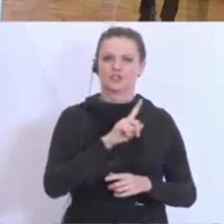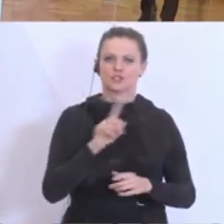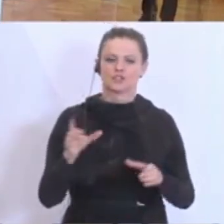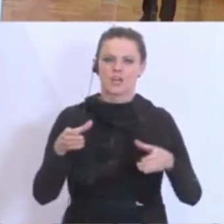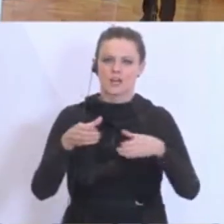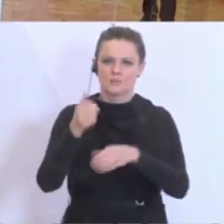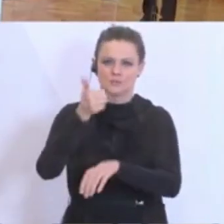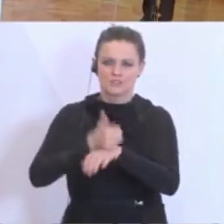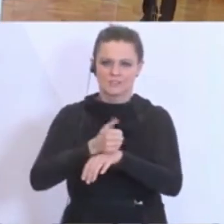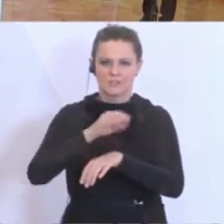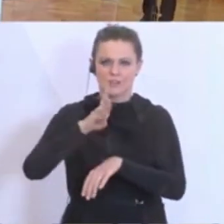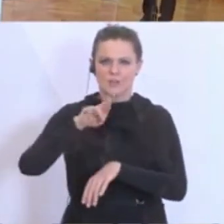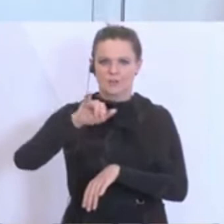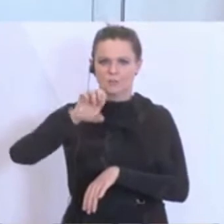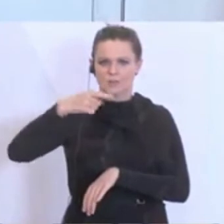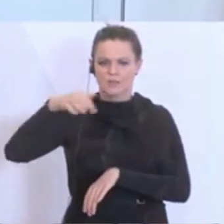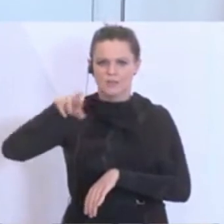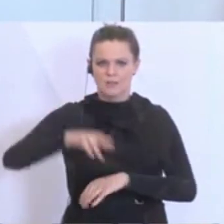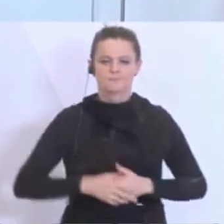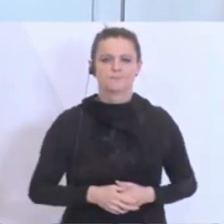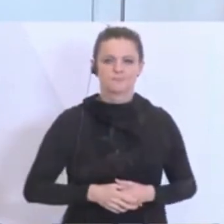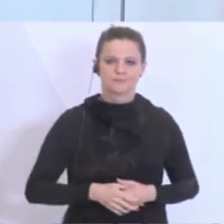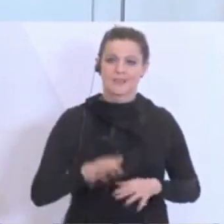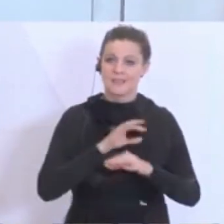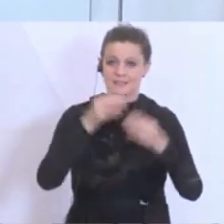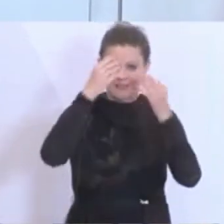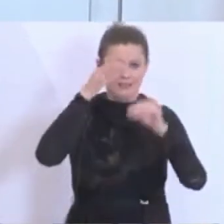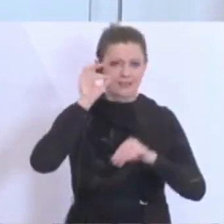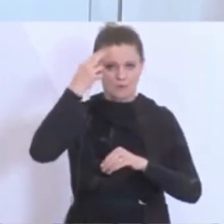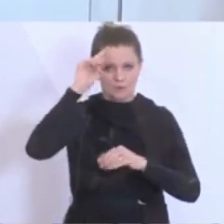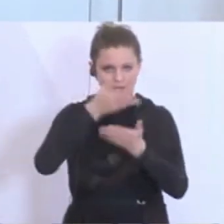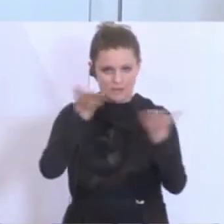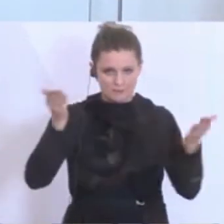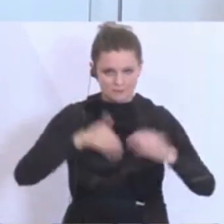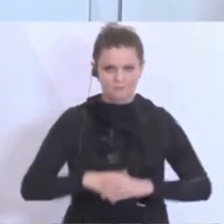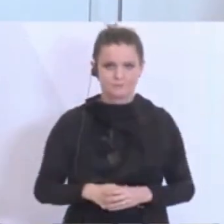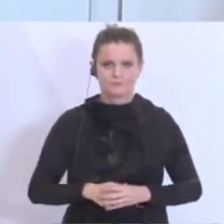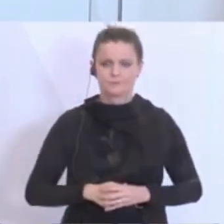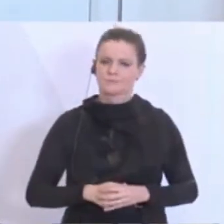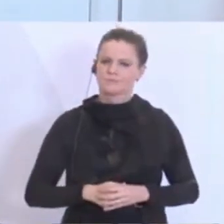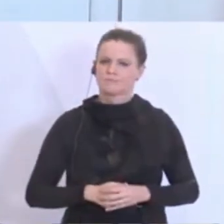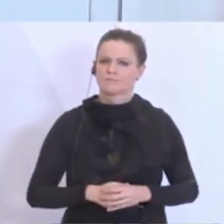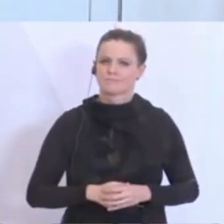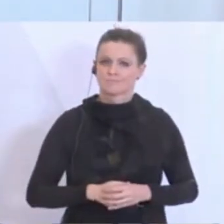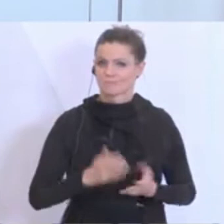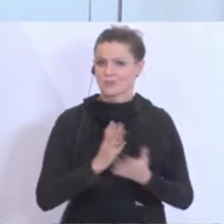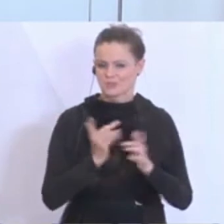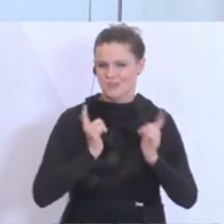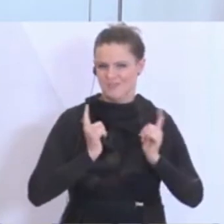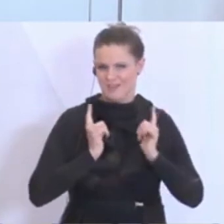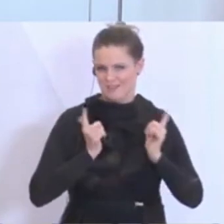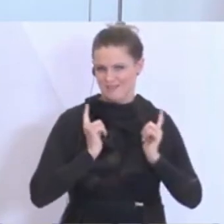schön. Herr Bundesminister, Herr Präsident, geschätzte Damen und Herren, Wie Sie wahrscheinlich erwarten, ist das